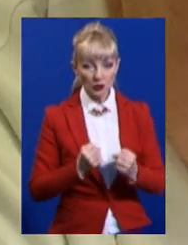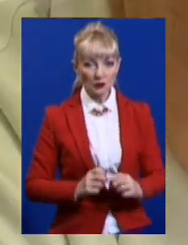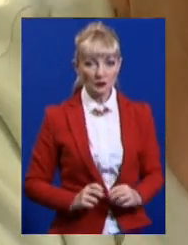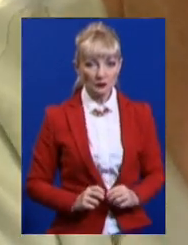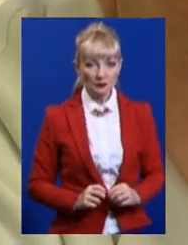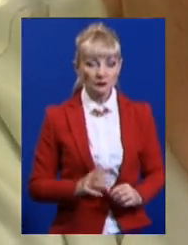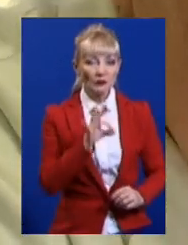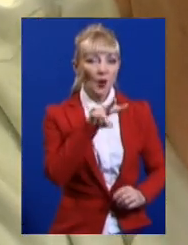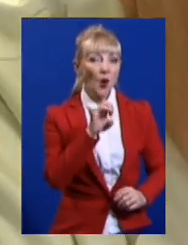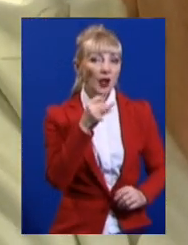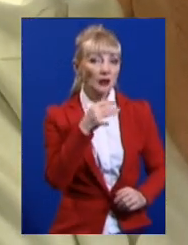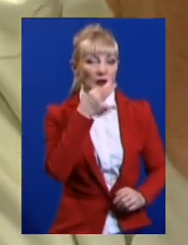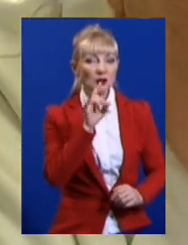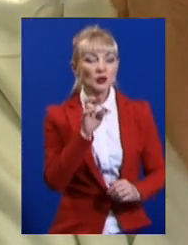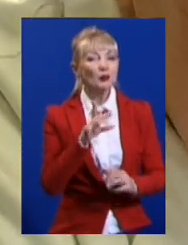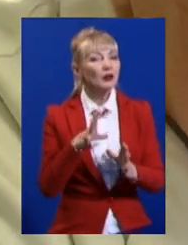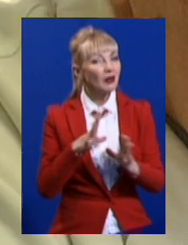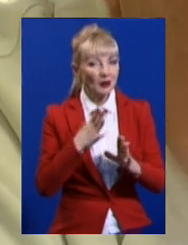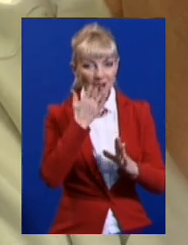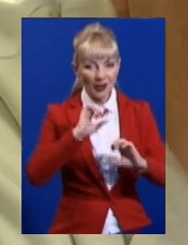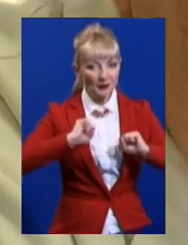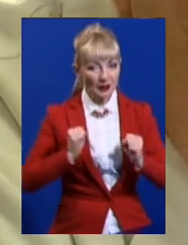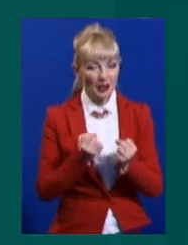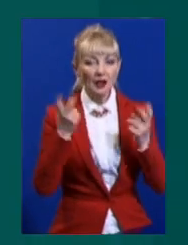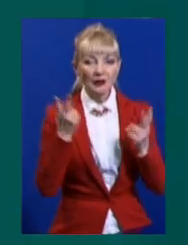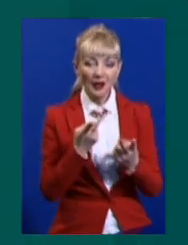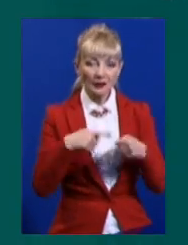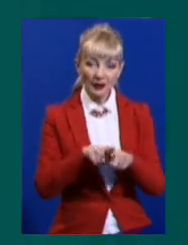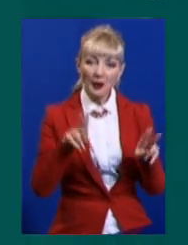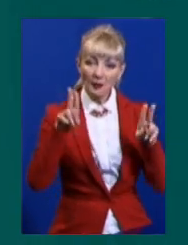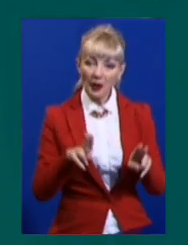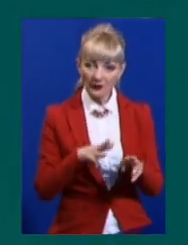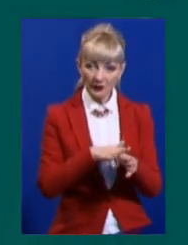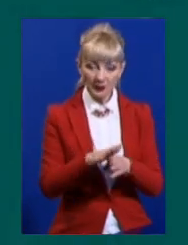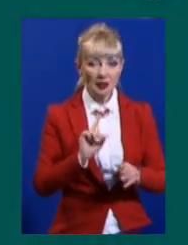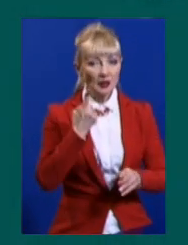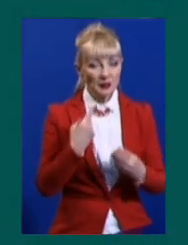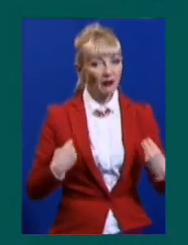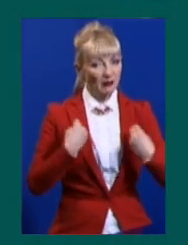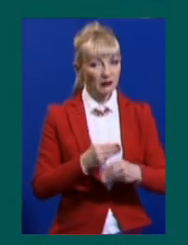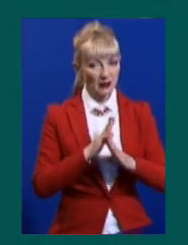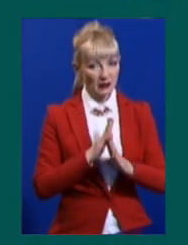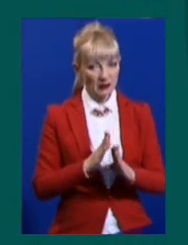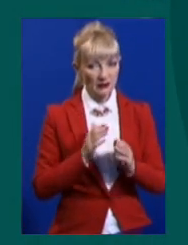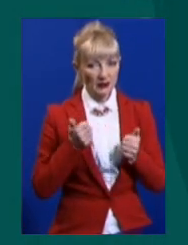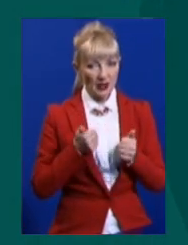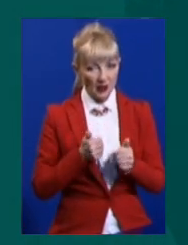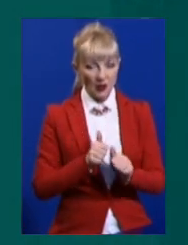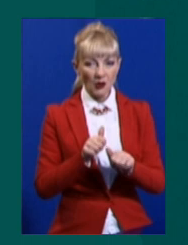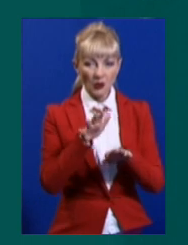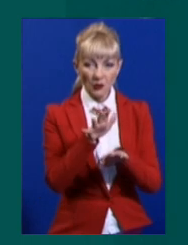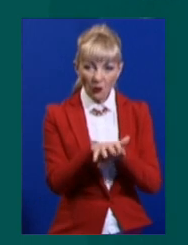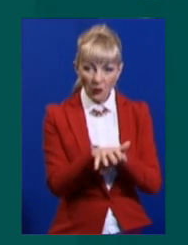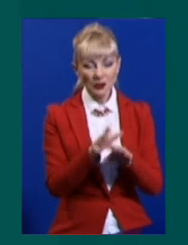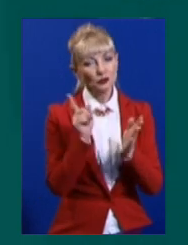Олійник каже, щоб уникнути переохолоджень, необхідно притримуватися таких правил. По-перше, не одягати щільний одяг та взуття. Він має